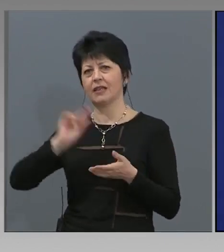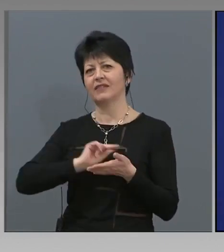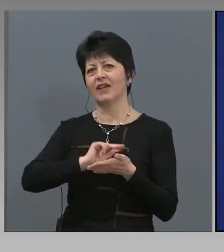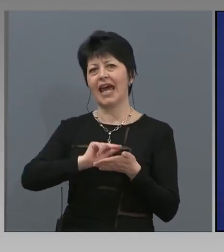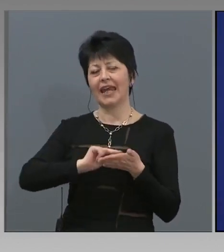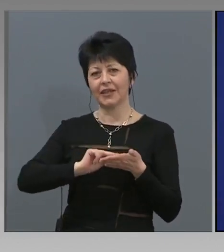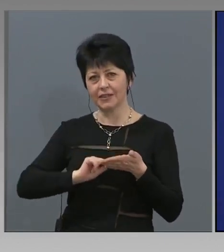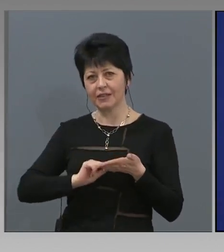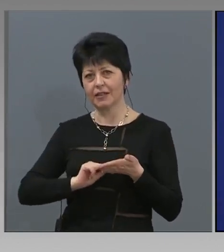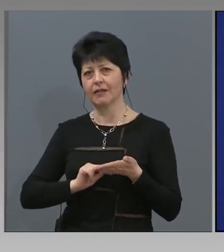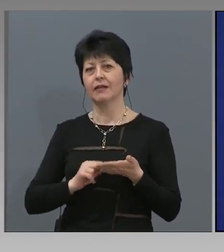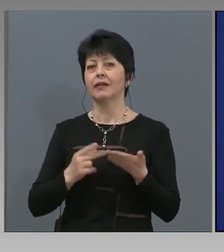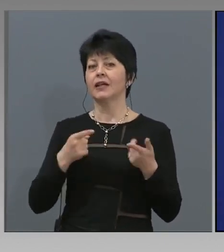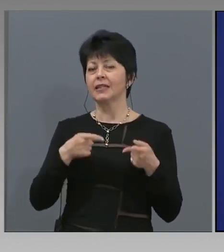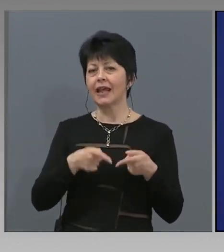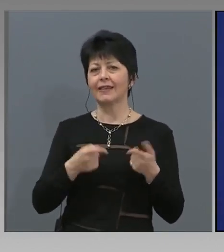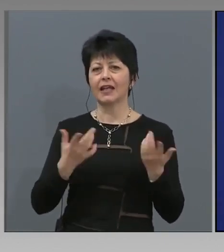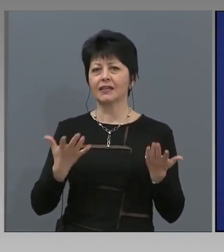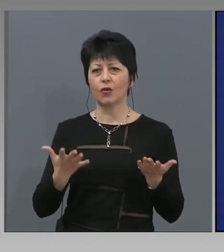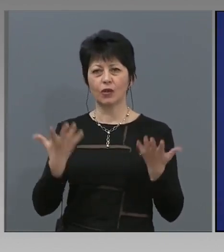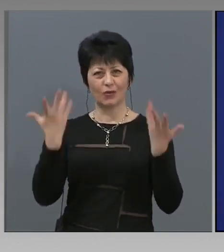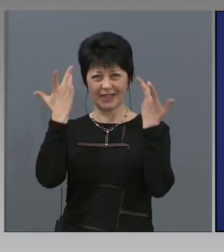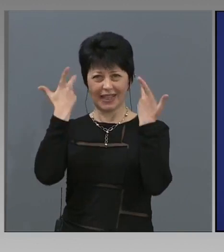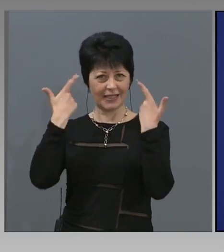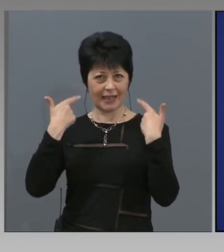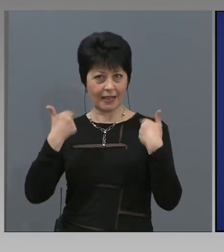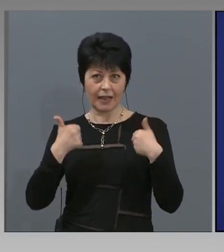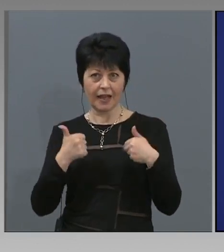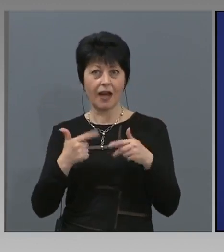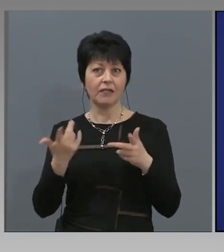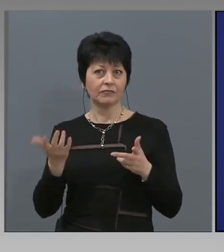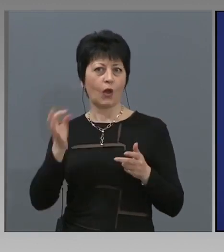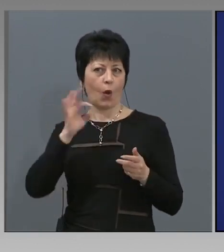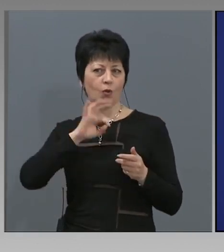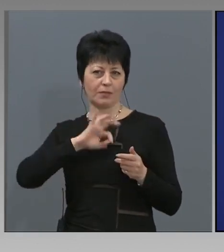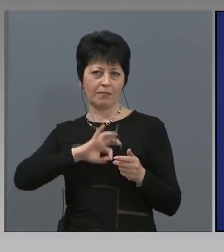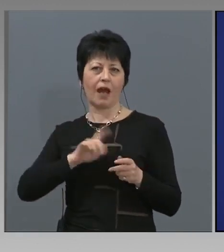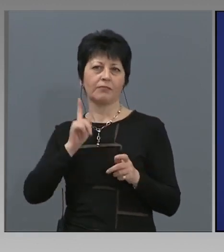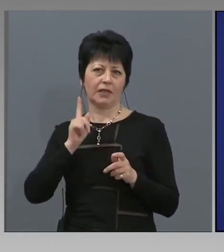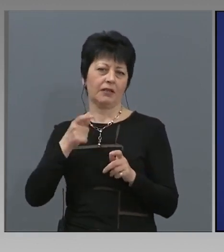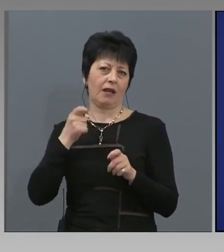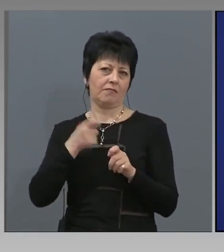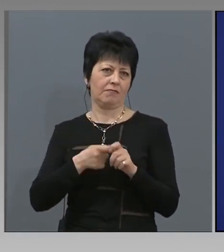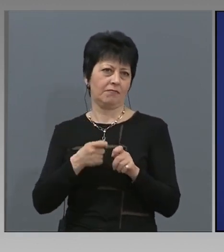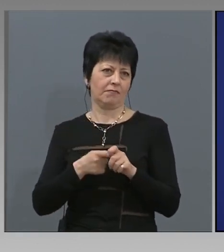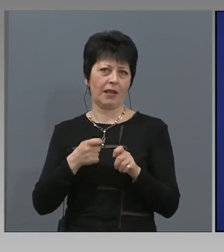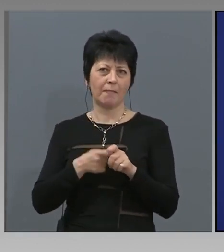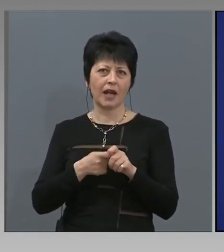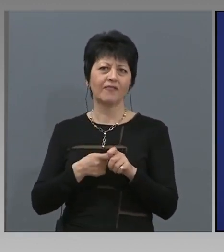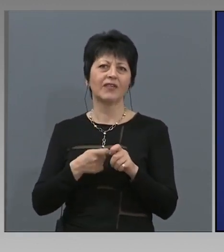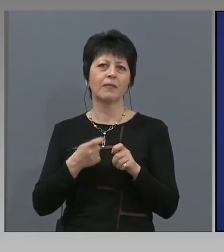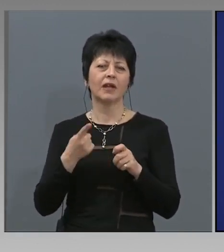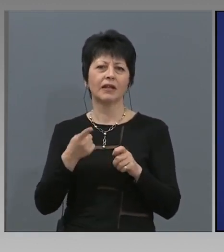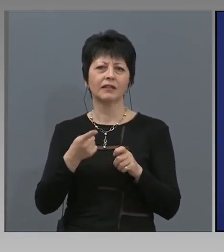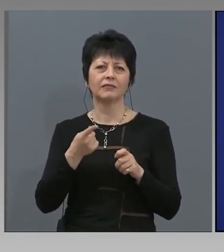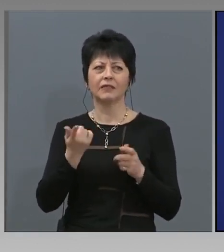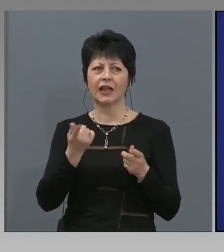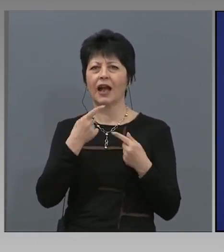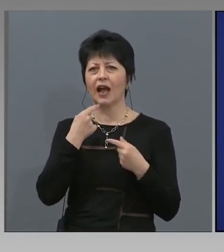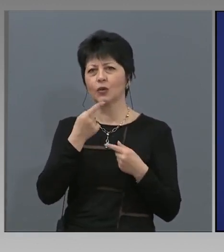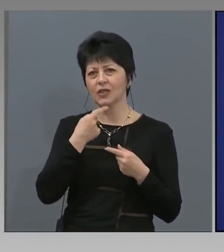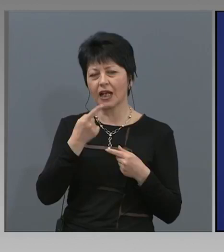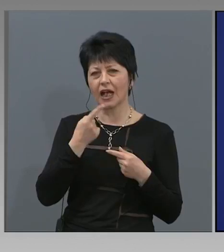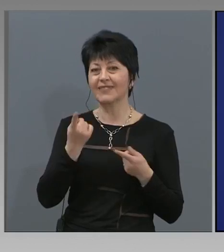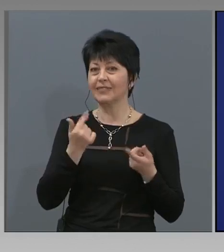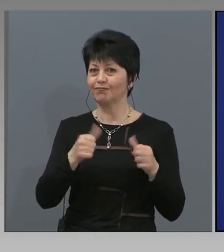и за тези 10 дни, всъщност, успяхме да създадем нещо, което, както беше наречено порано, е